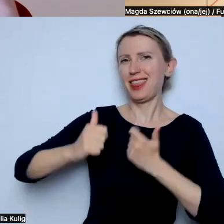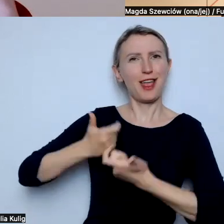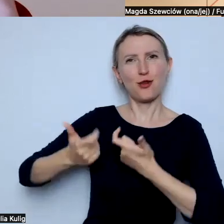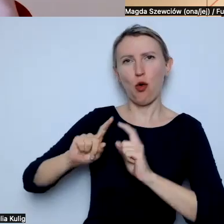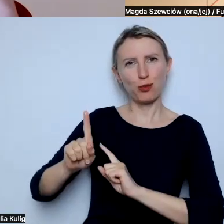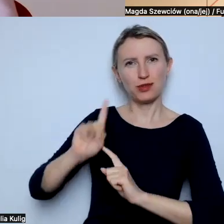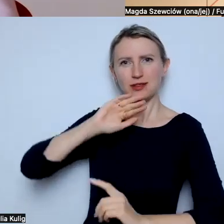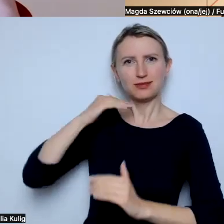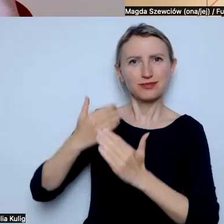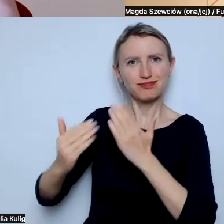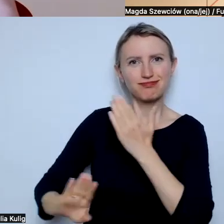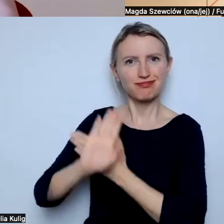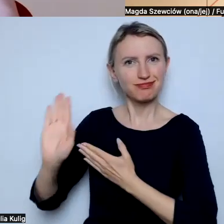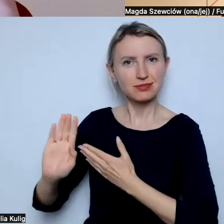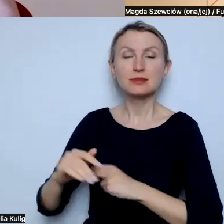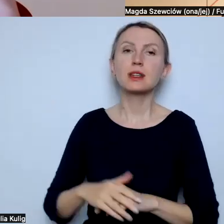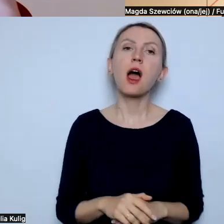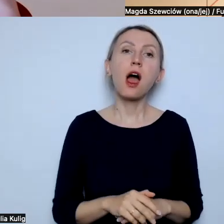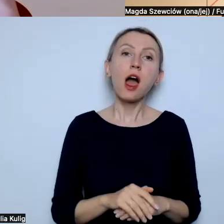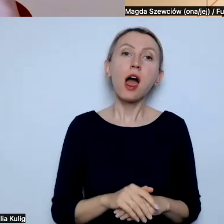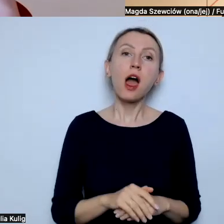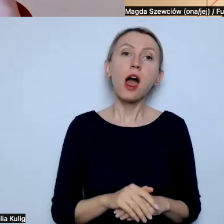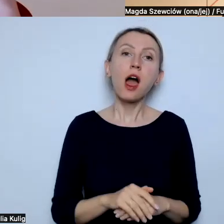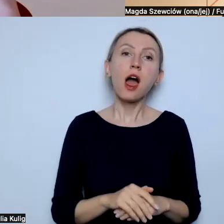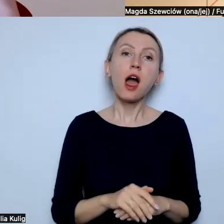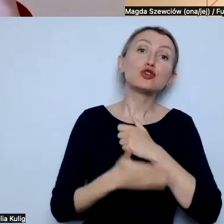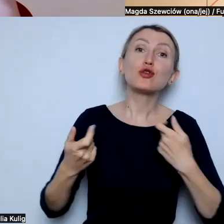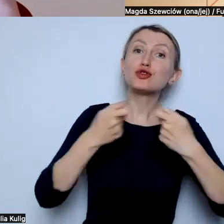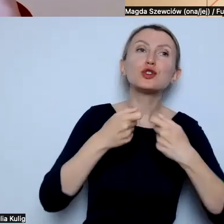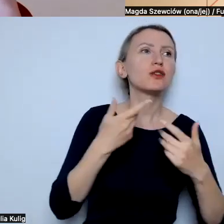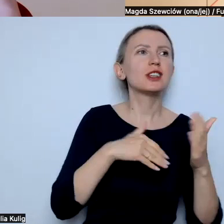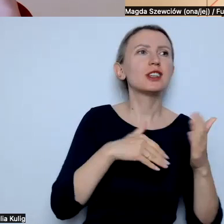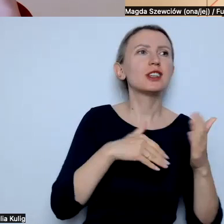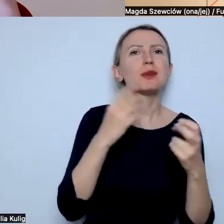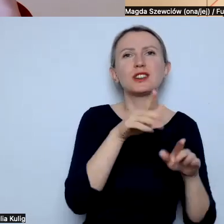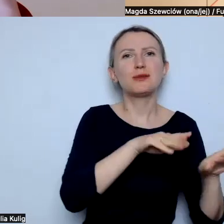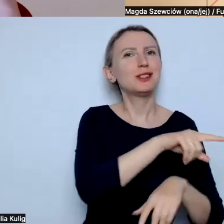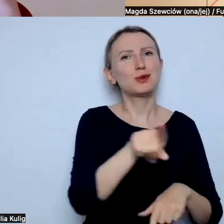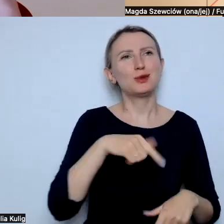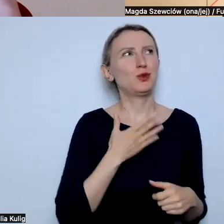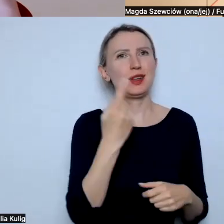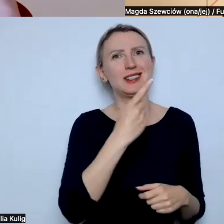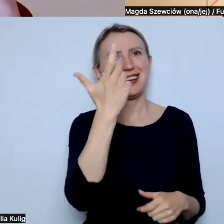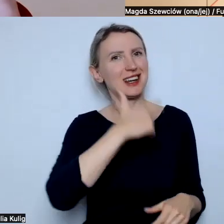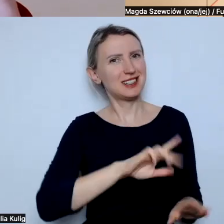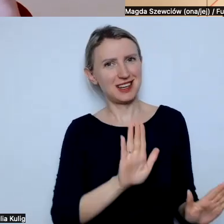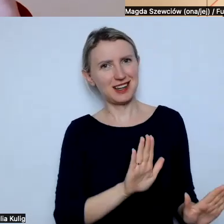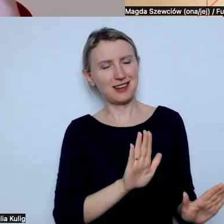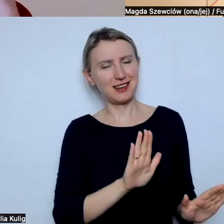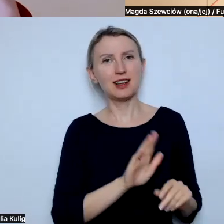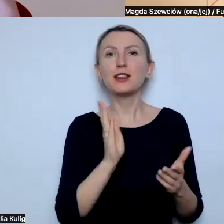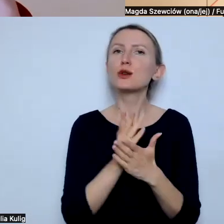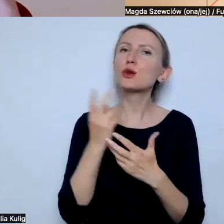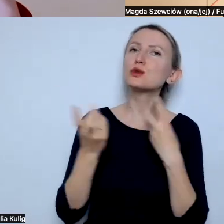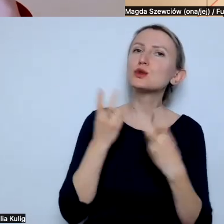I być może rzeczywiście z tych sojuszników nie ma co szukać w miejscu, które w jakiś sposób czuję, że mi zagraża, tylko szukania tych